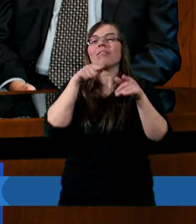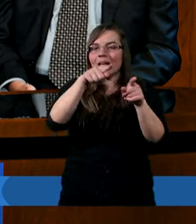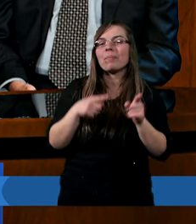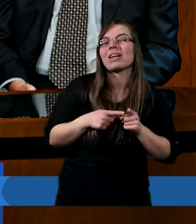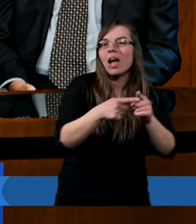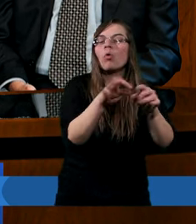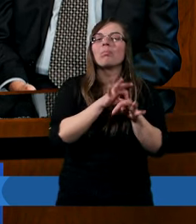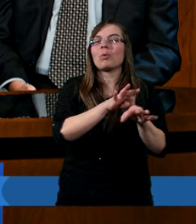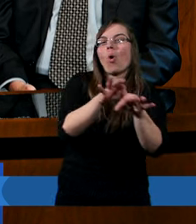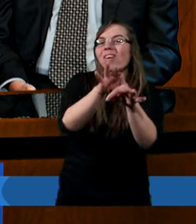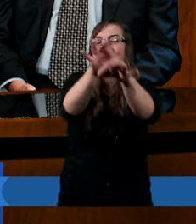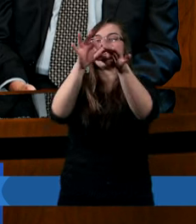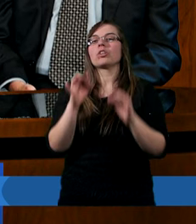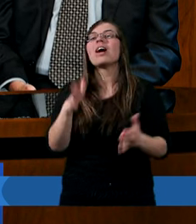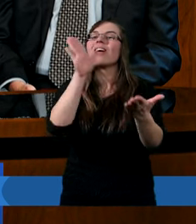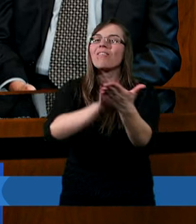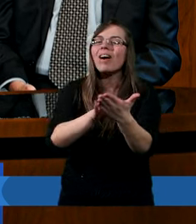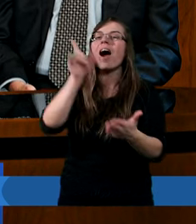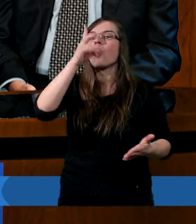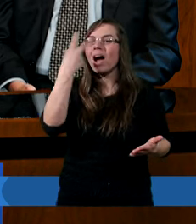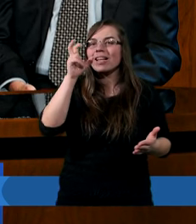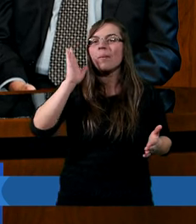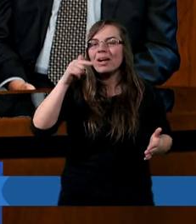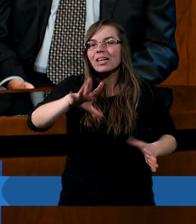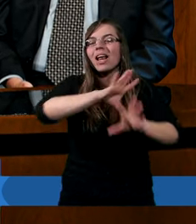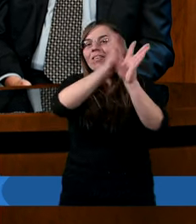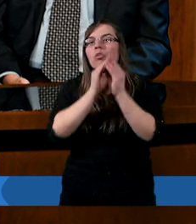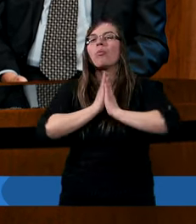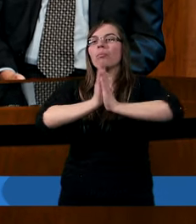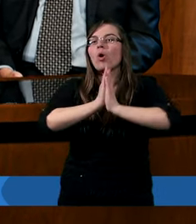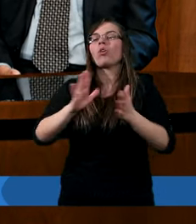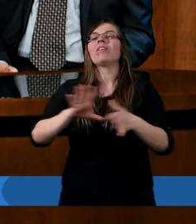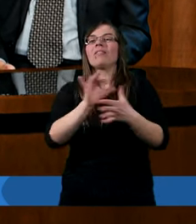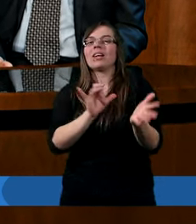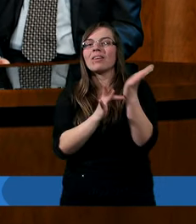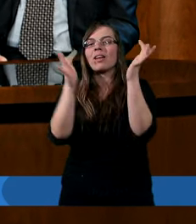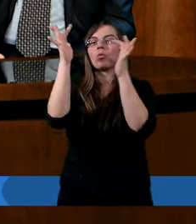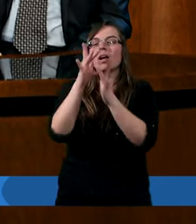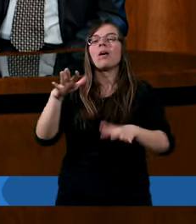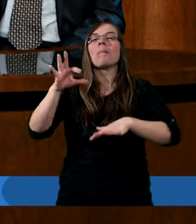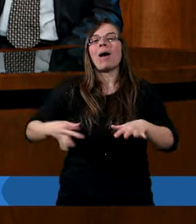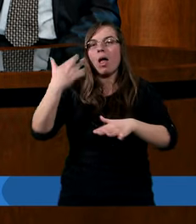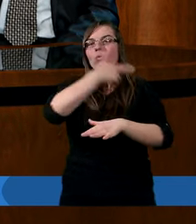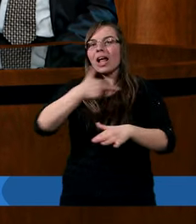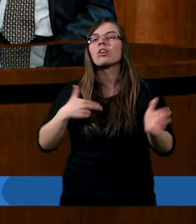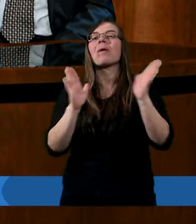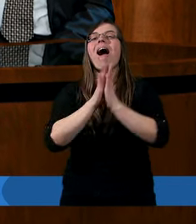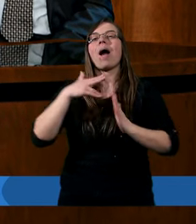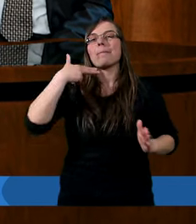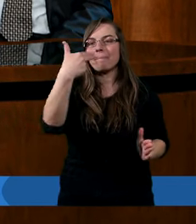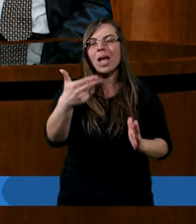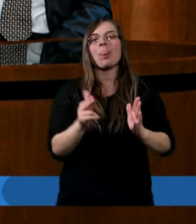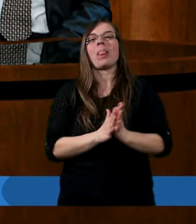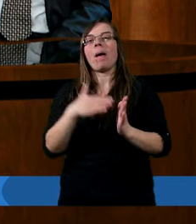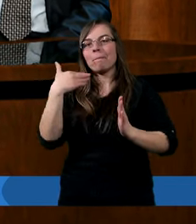tym kierunku prowadzi. Chwała za to niech będzie. Prosimy w Jezusie Chrystusie naszym Panu. Amen.